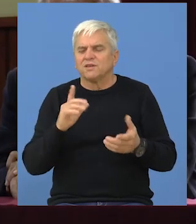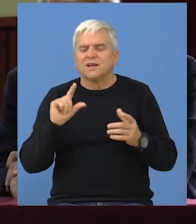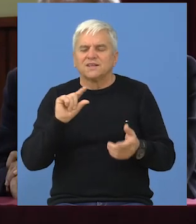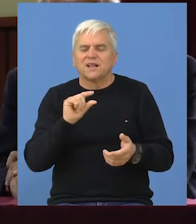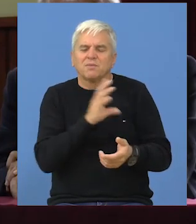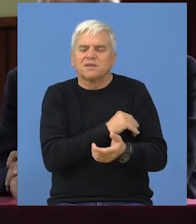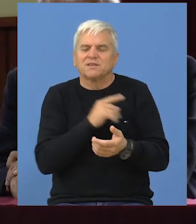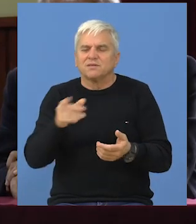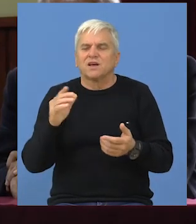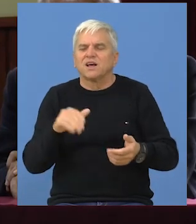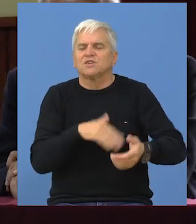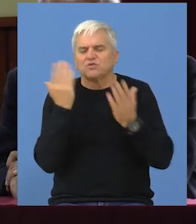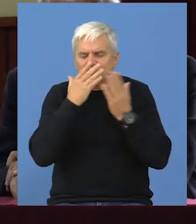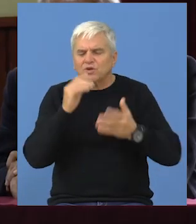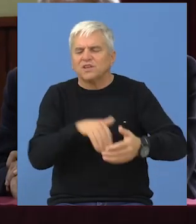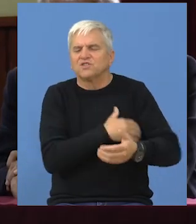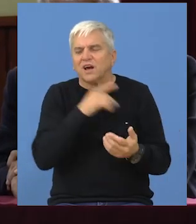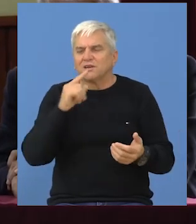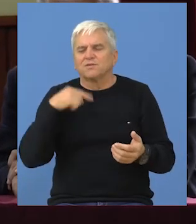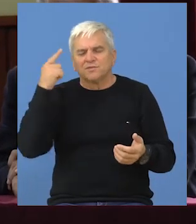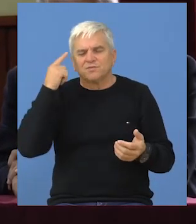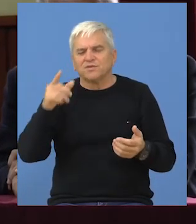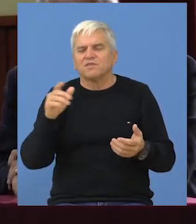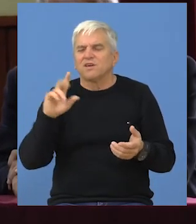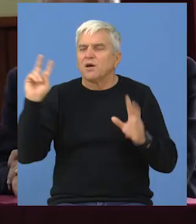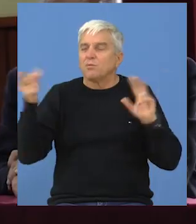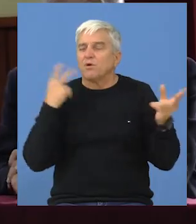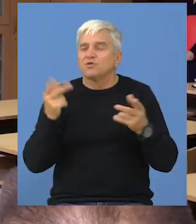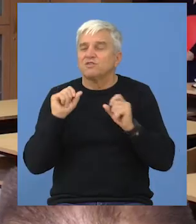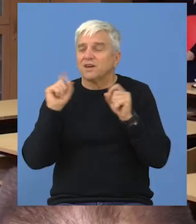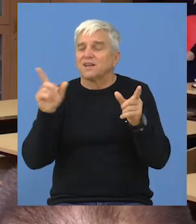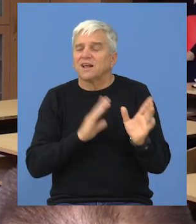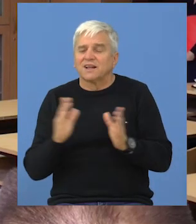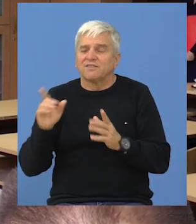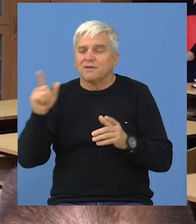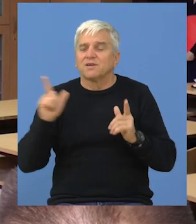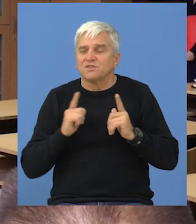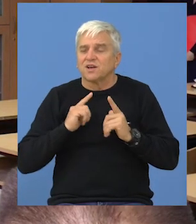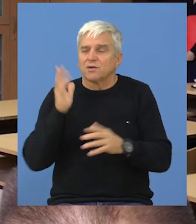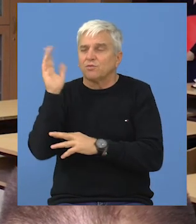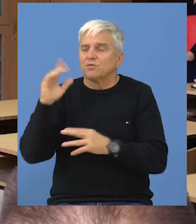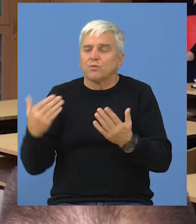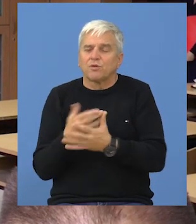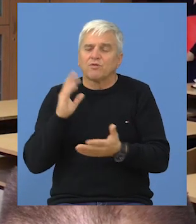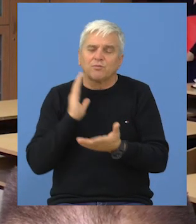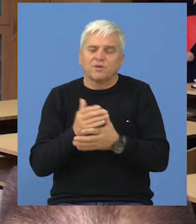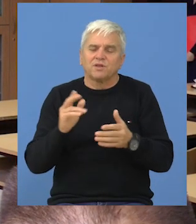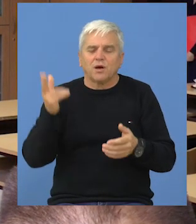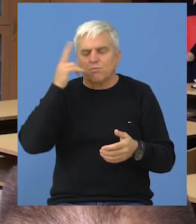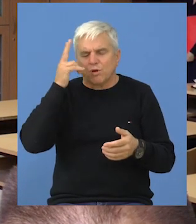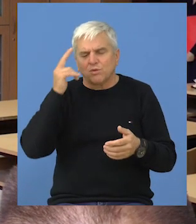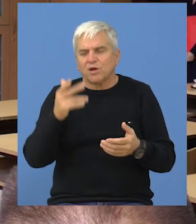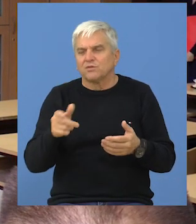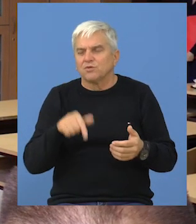godine nešto slabiji odziv škola i učenika. Mi smo na vreme poslali pozive i očekujemo da će ovo takmičenje u buduće ponovo